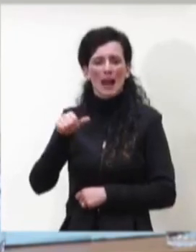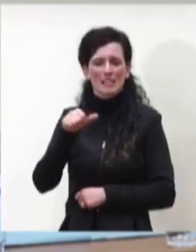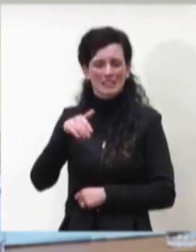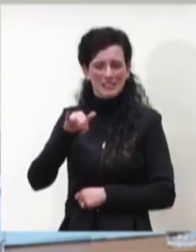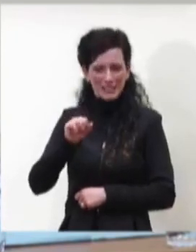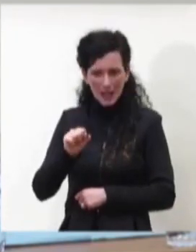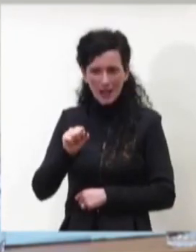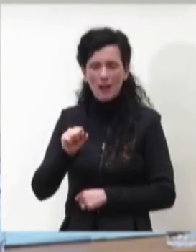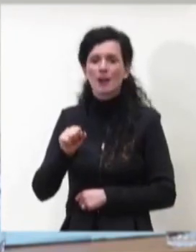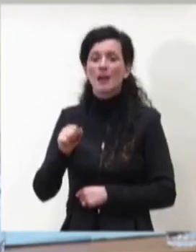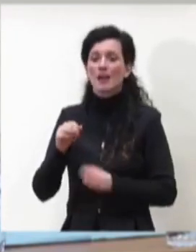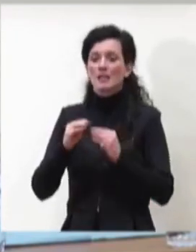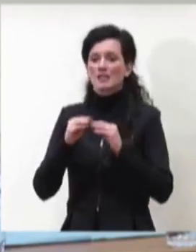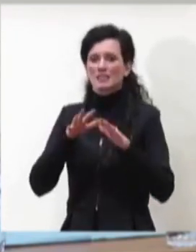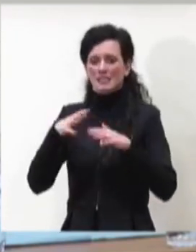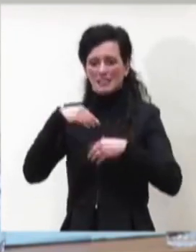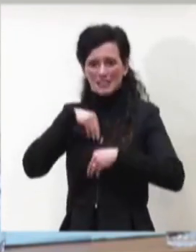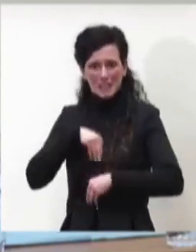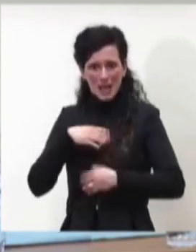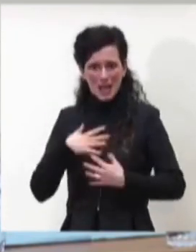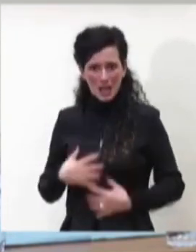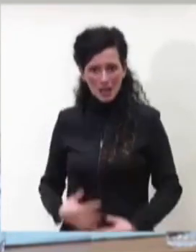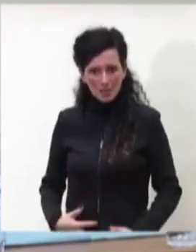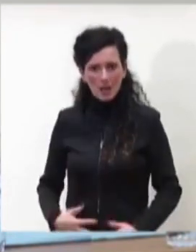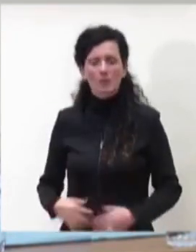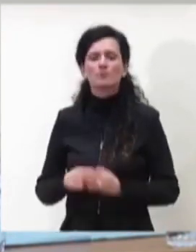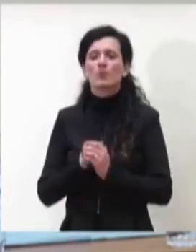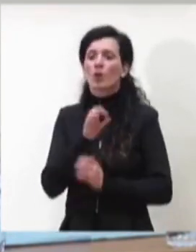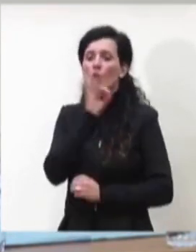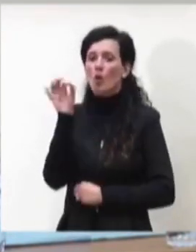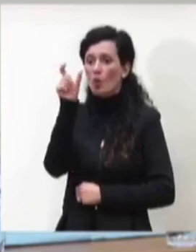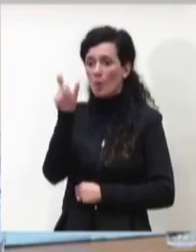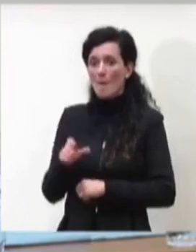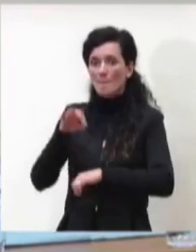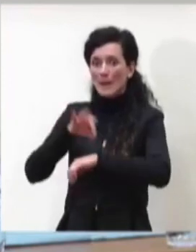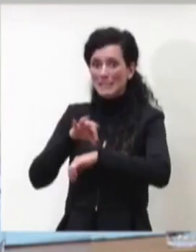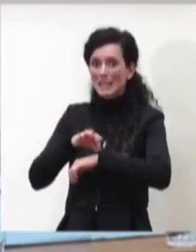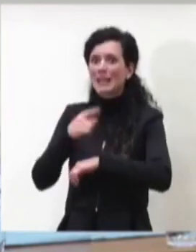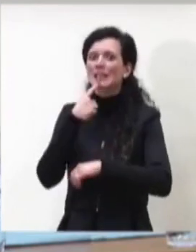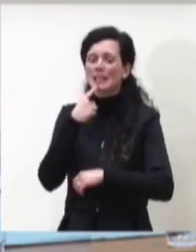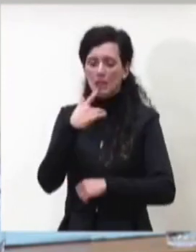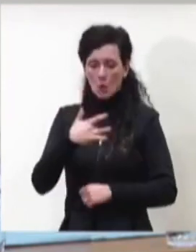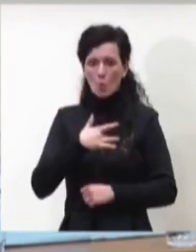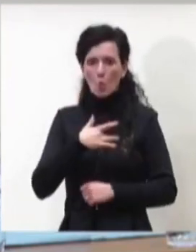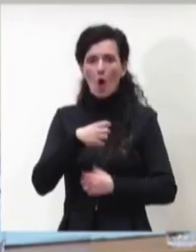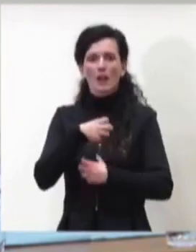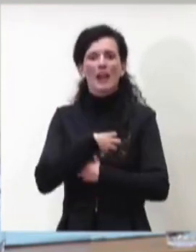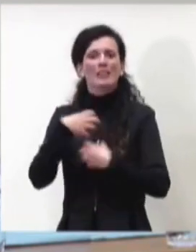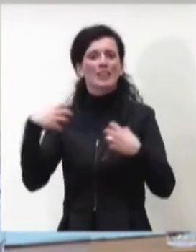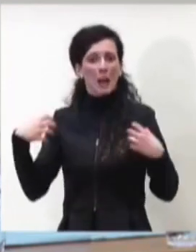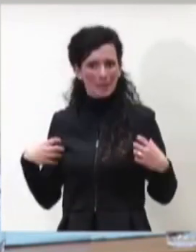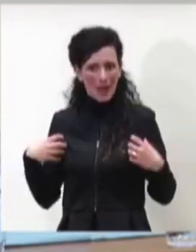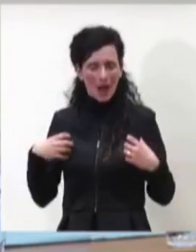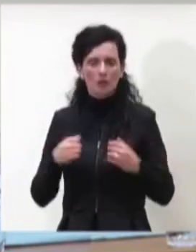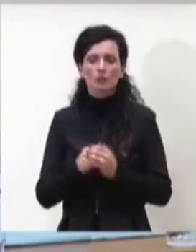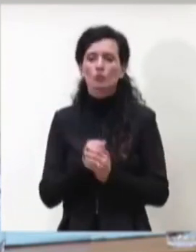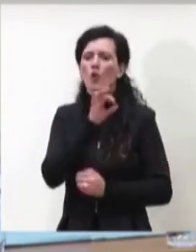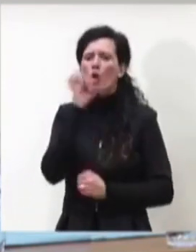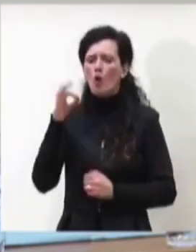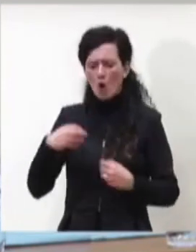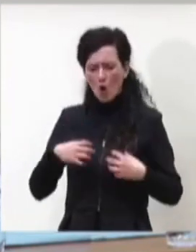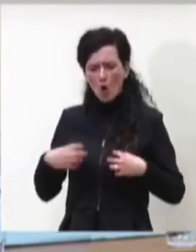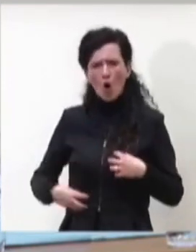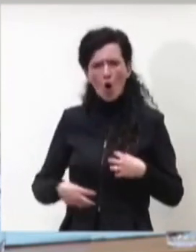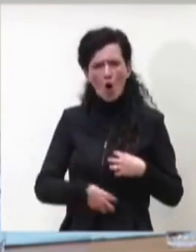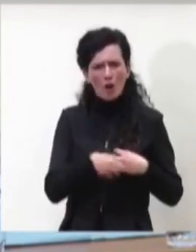dei pazienti sottoposti a trapianti di cuore come di altri organi